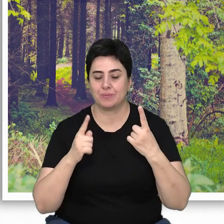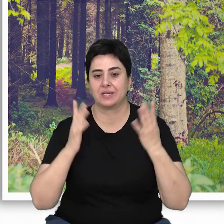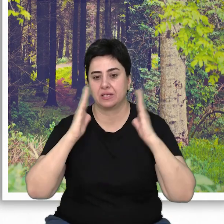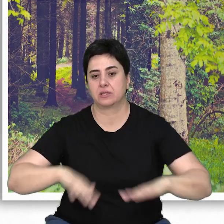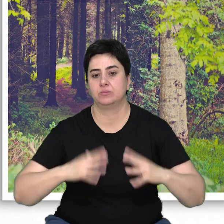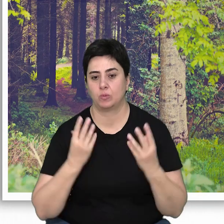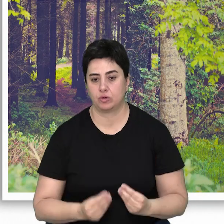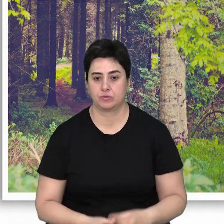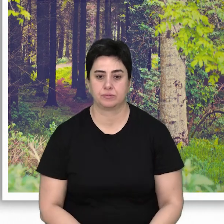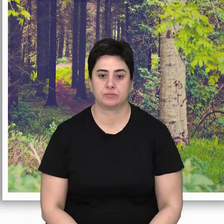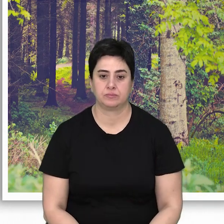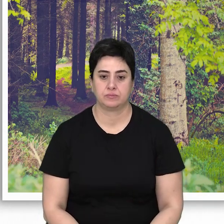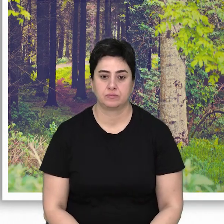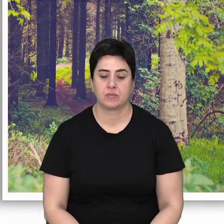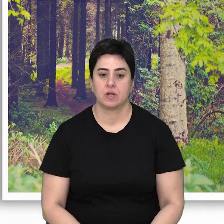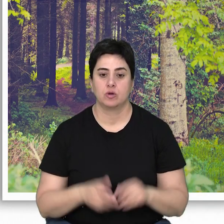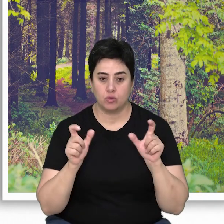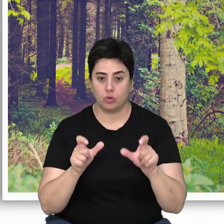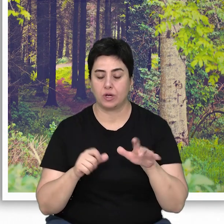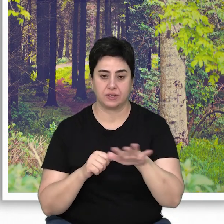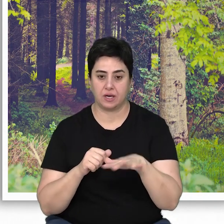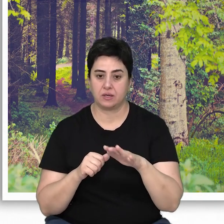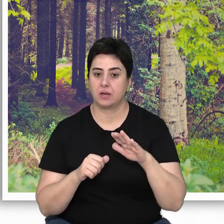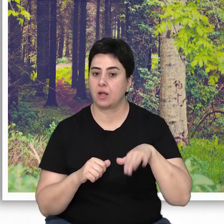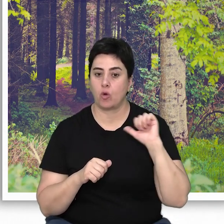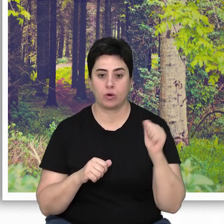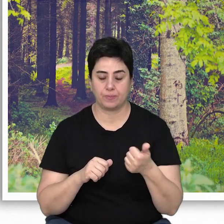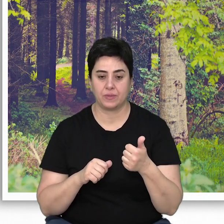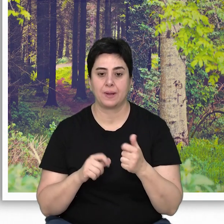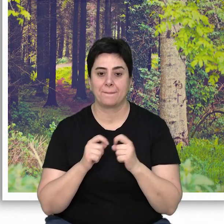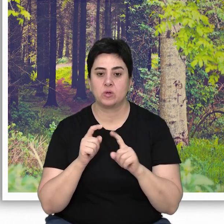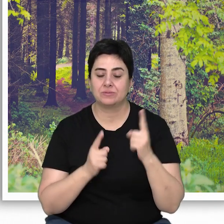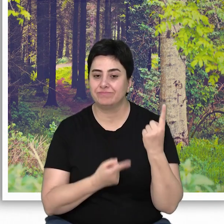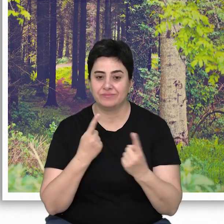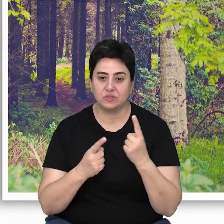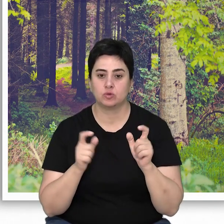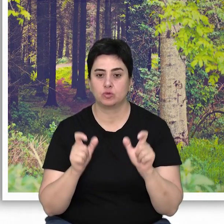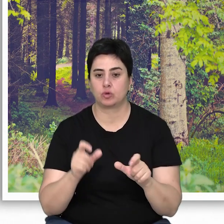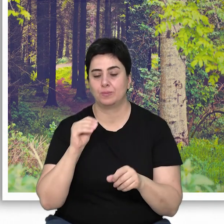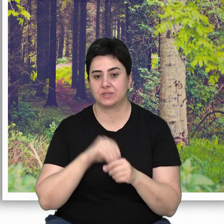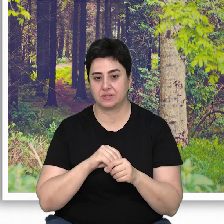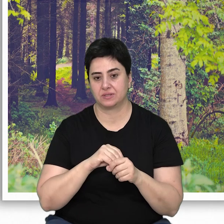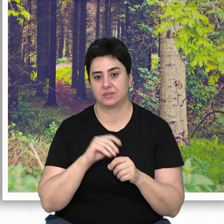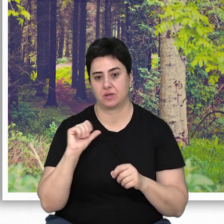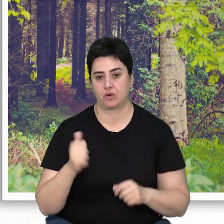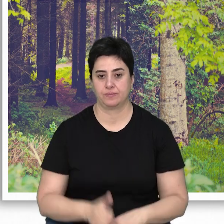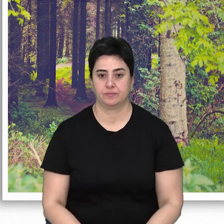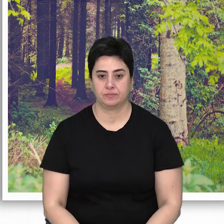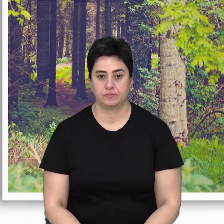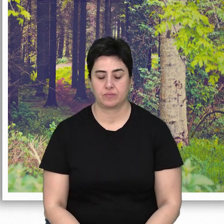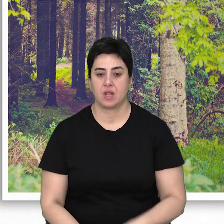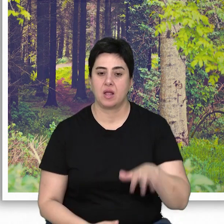tam bir yıkıma uğratılmaktadır. Korunan alanlar her şeyden önce biyolojik çeşitliliğin korunmasına tahsis